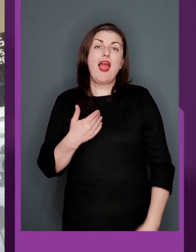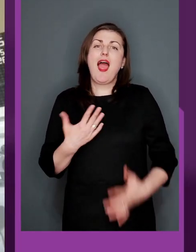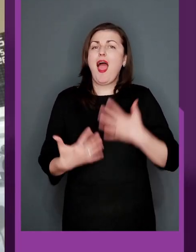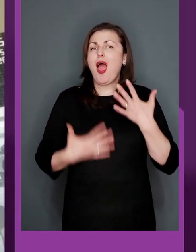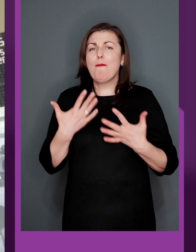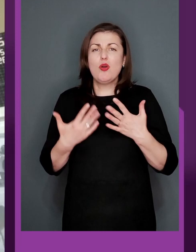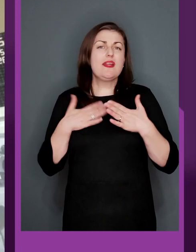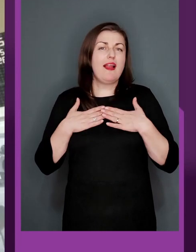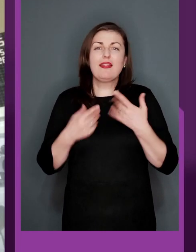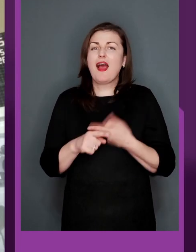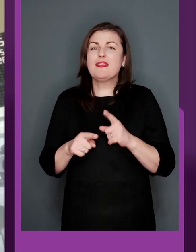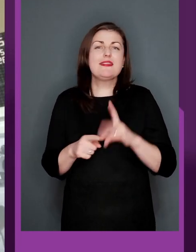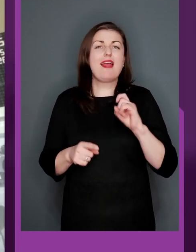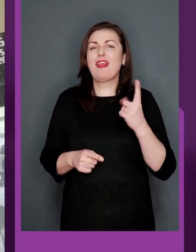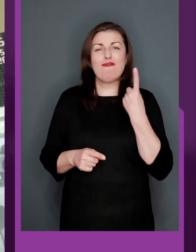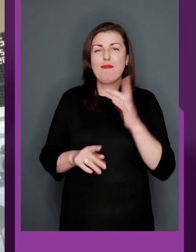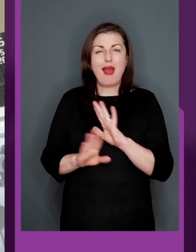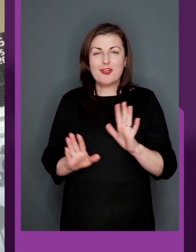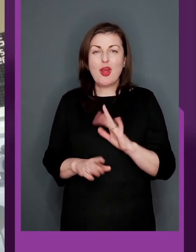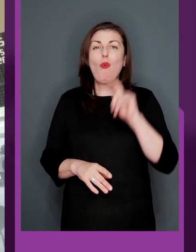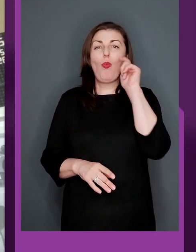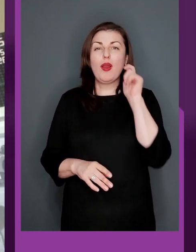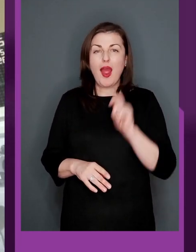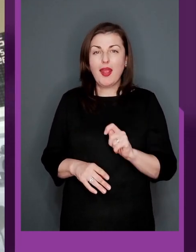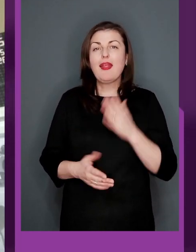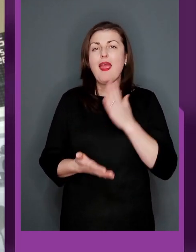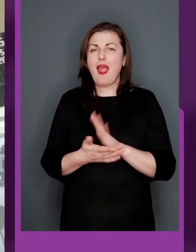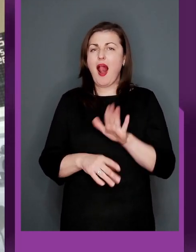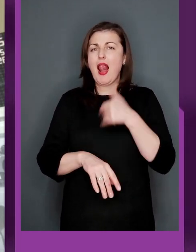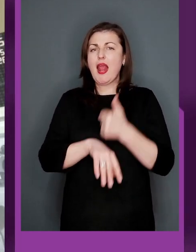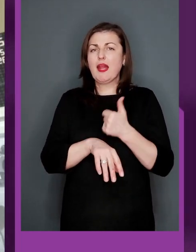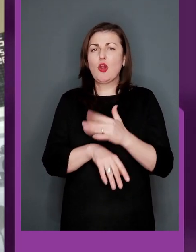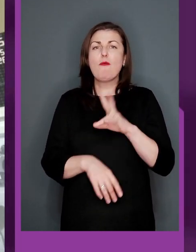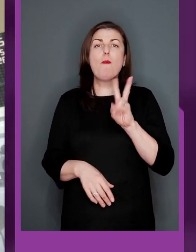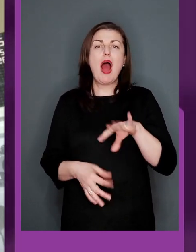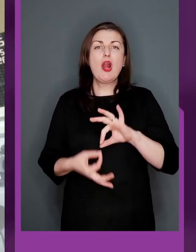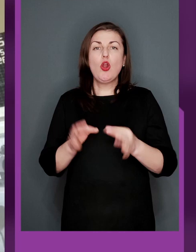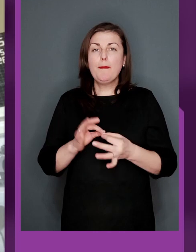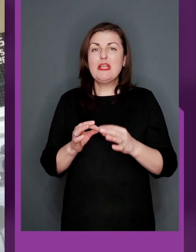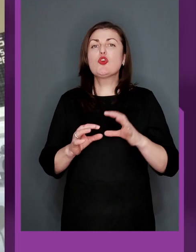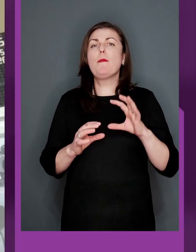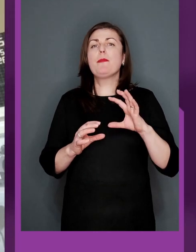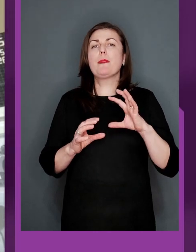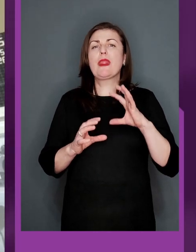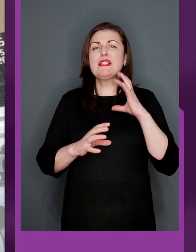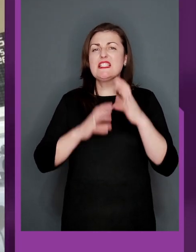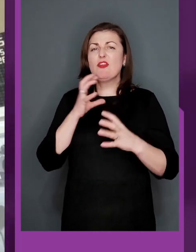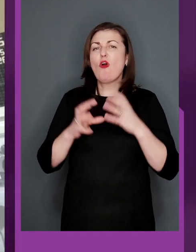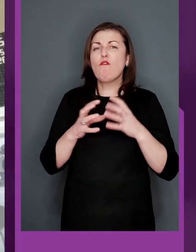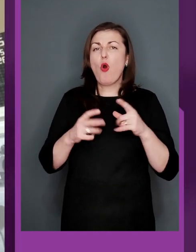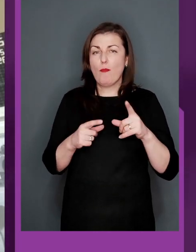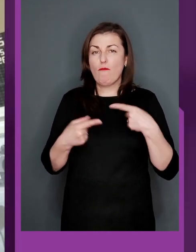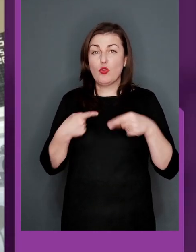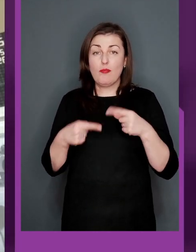Емоції для нас це не вперше. Україна є лідером в паралімпійському світовому футболі.